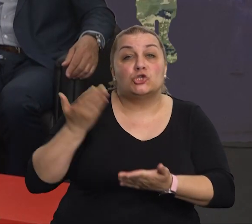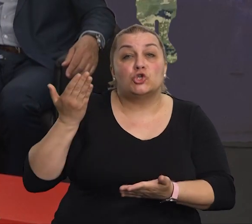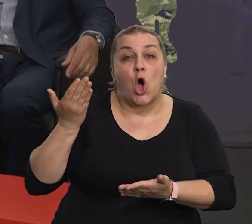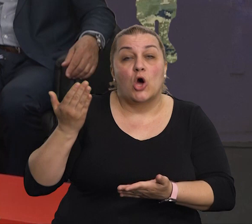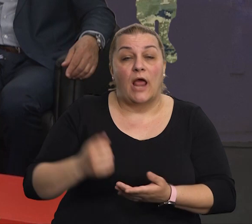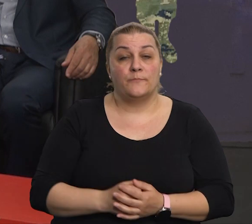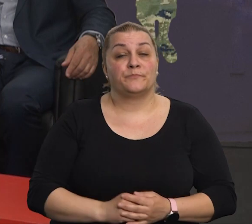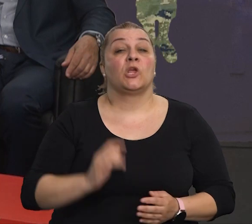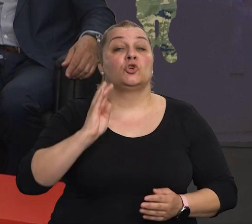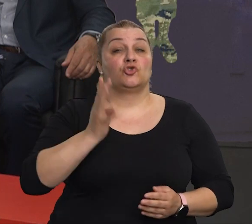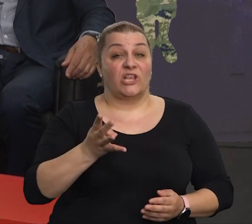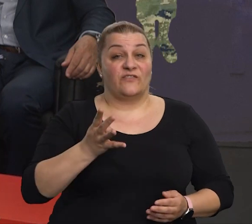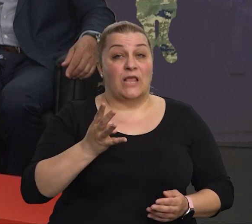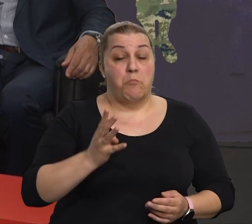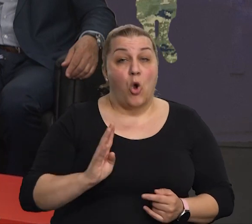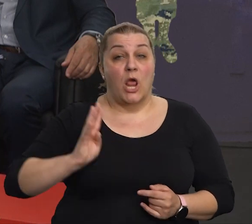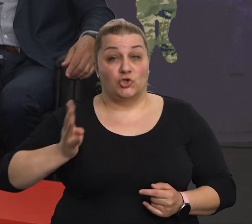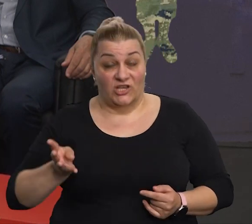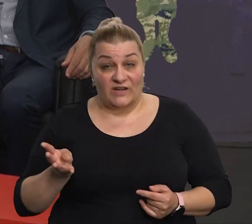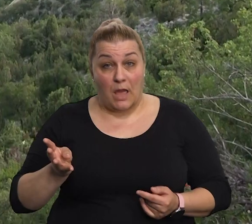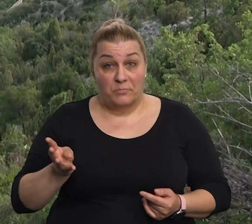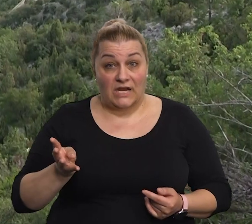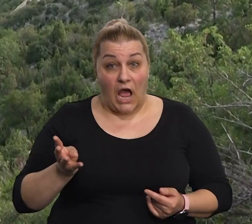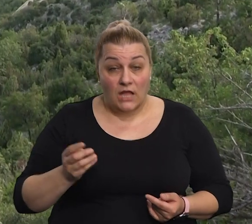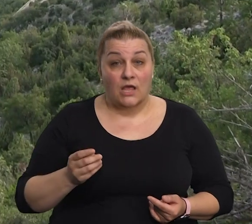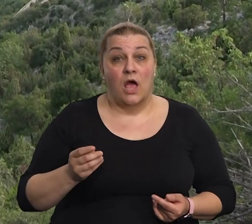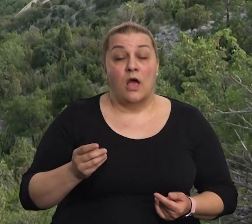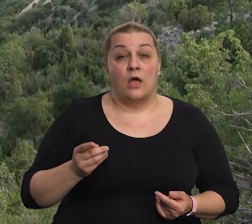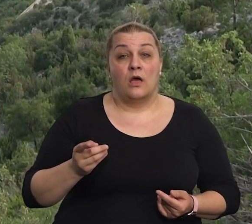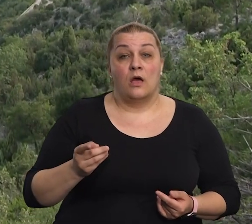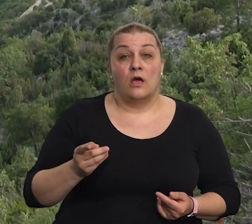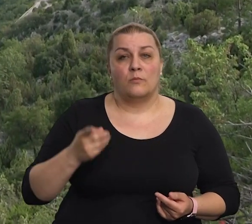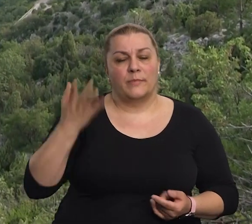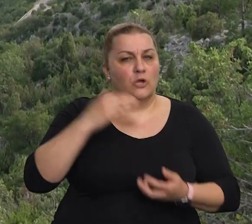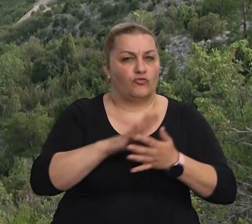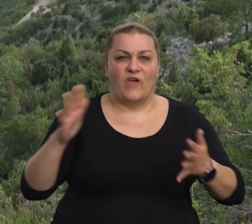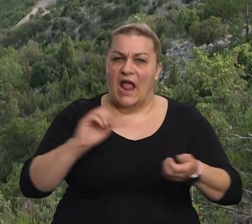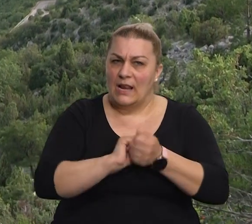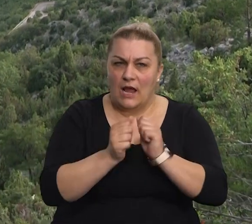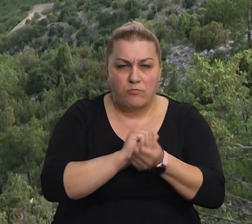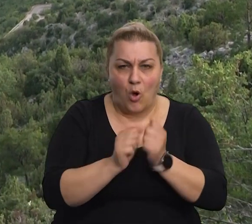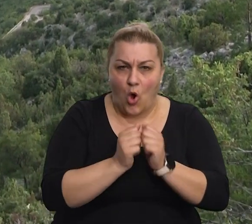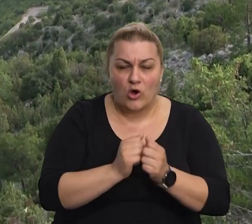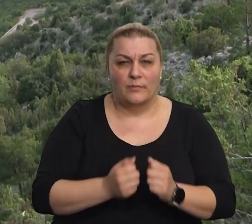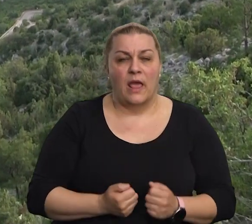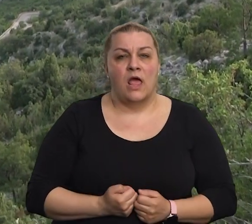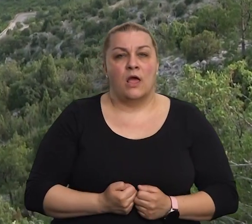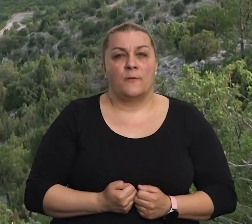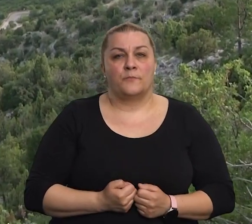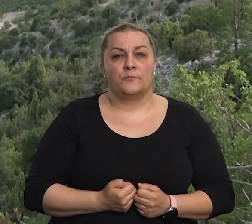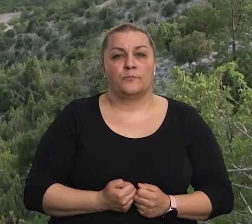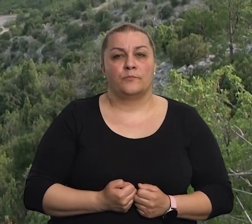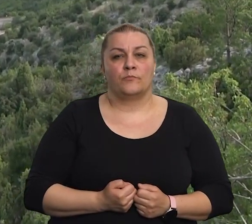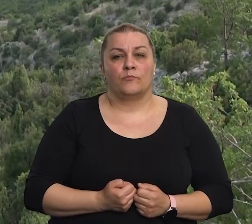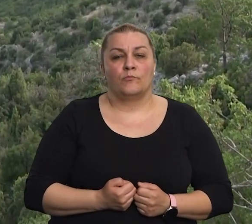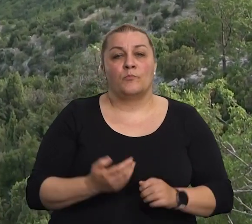četvrta bojna četvrte galitske brigade, gdje velike borbe su tada bile u